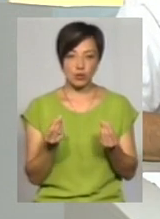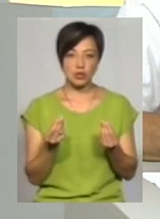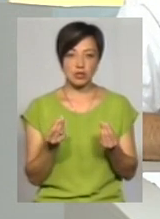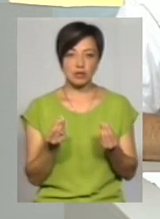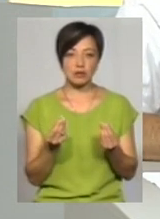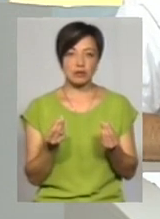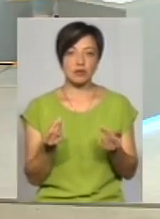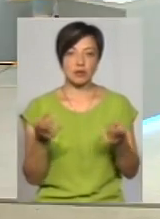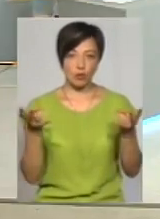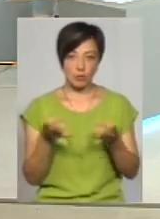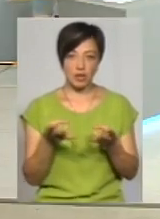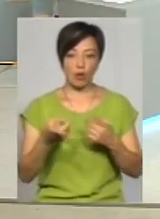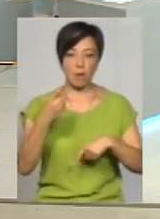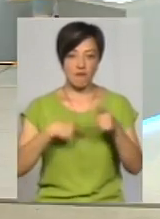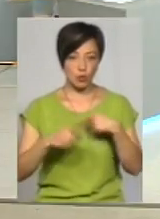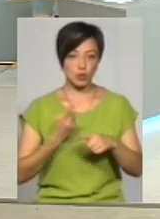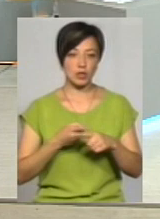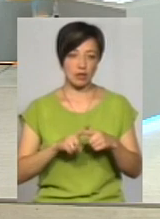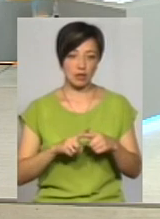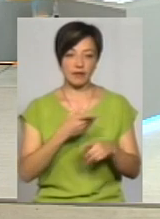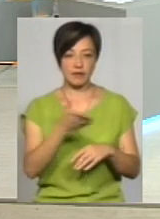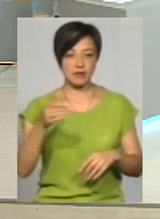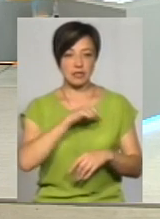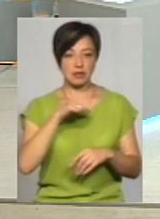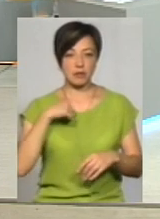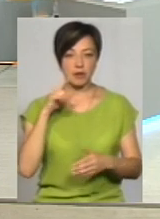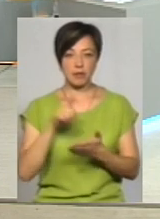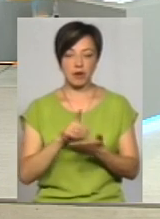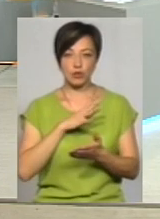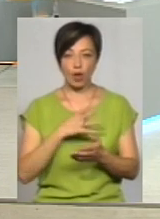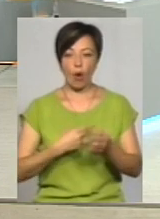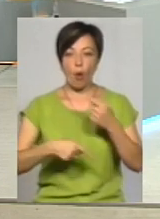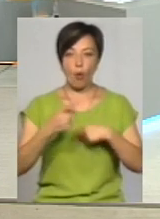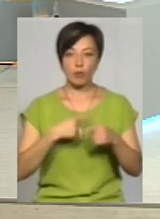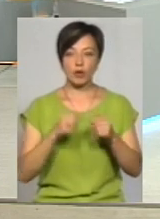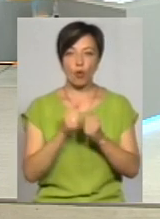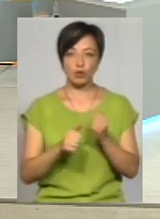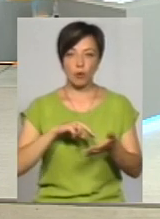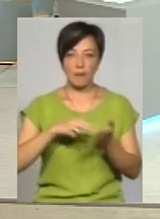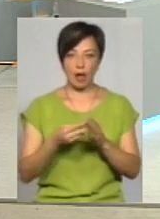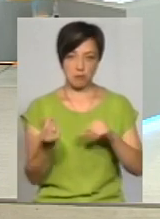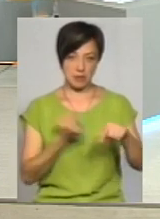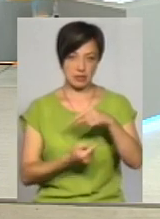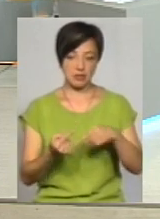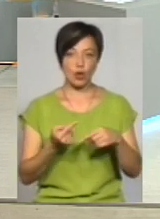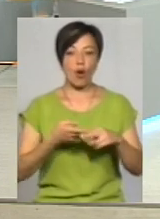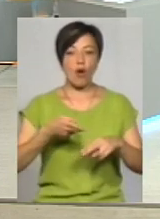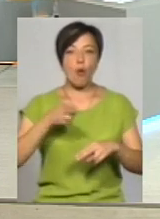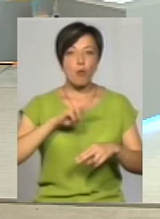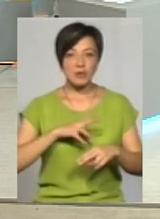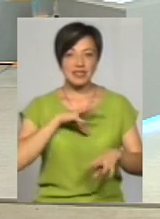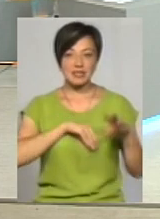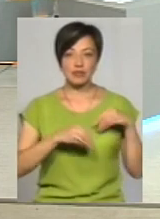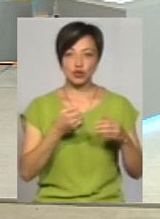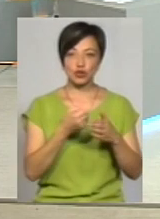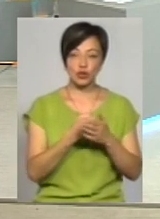треба необхідно отримати їх. І ви самі знаєте, має бути окупність кожного якогось бізнесового плану. Окупність тоді вигідна, коли вона від